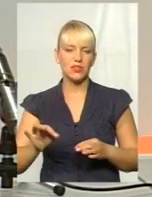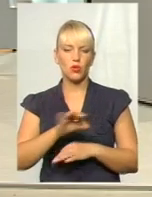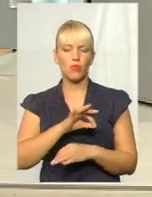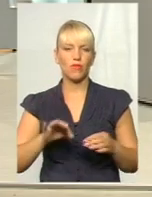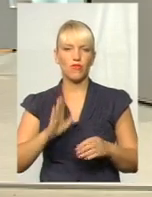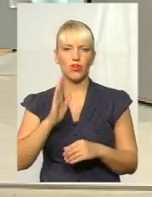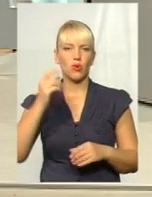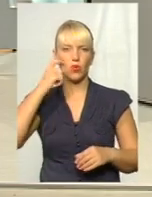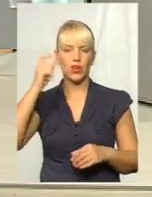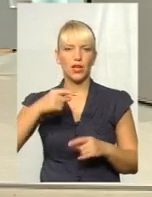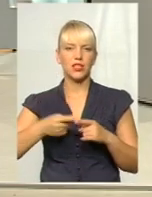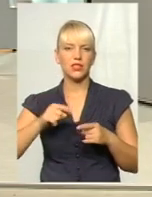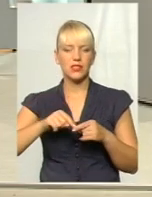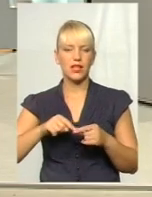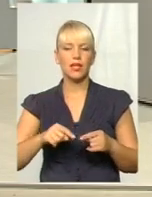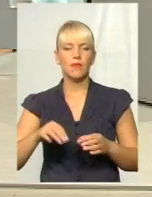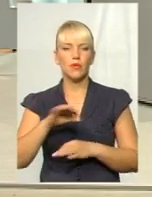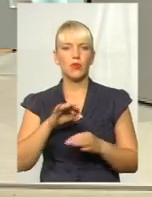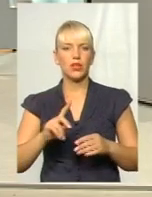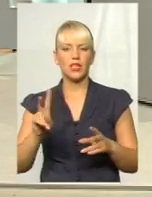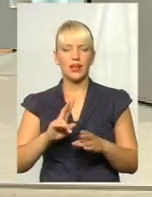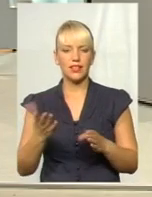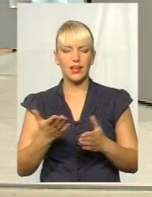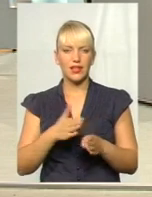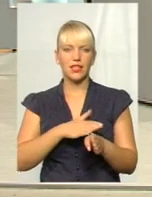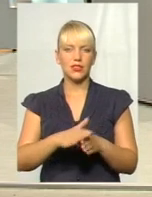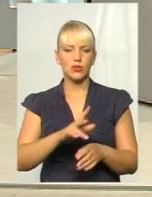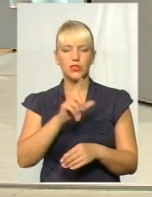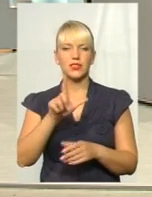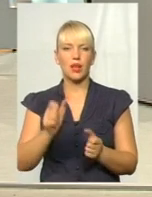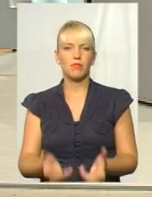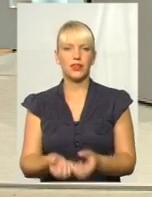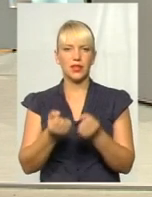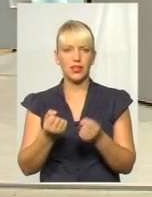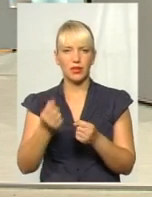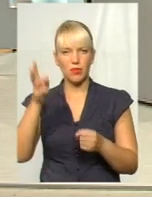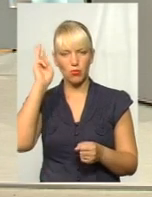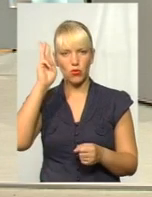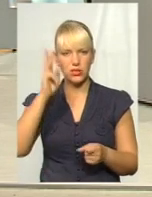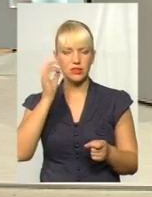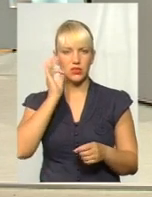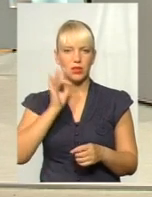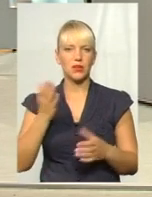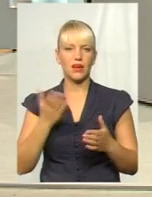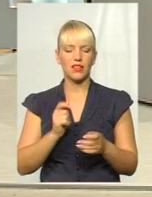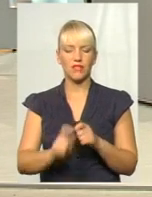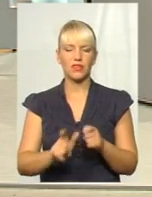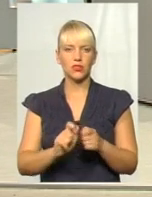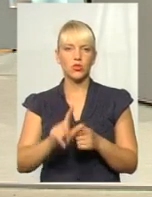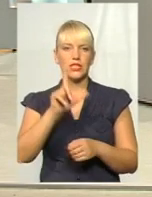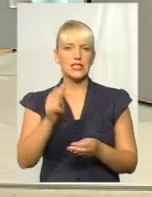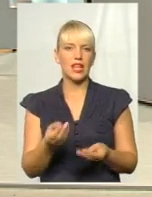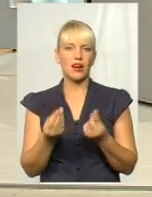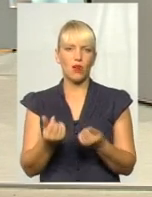проєкт, який реалізується за підтримки посольства Німеччини, який фінансується за рахунок платників податків Німеччини, і він